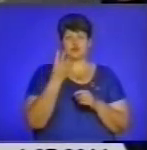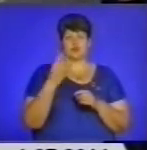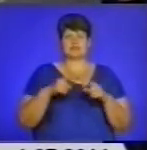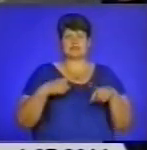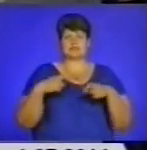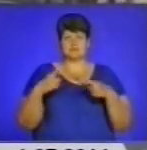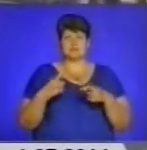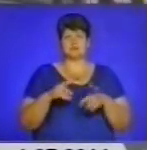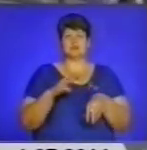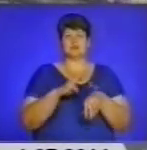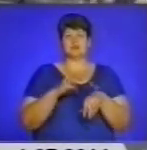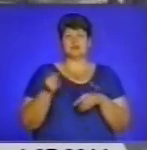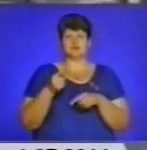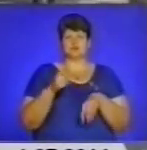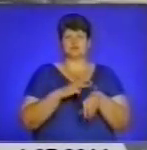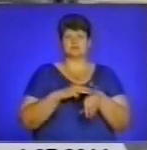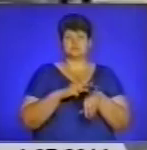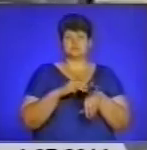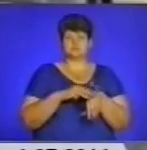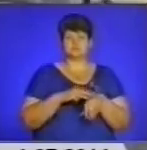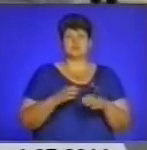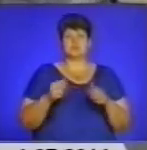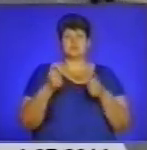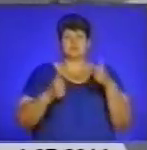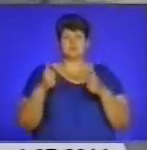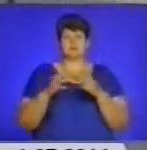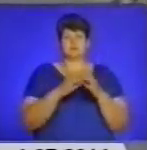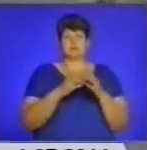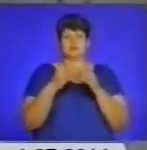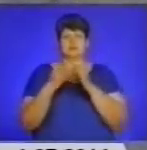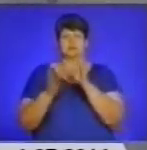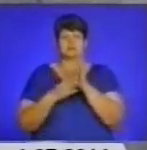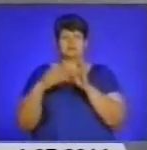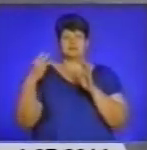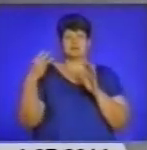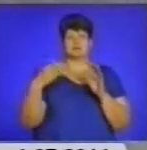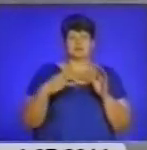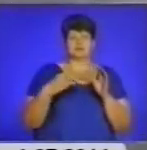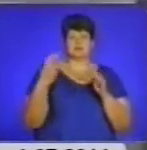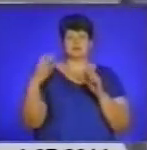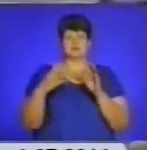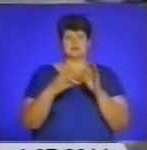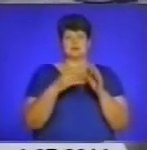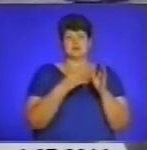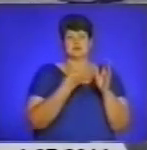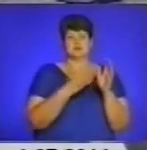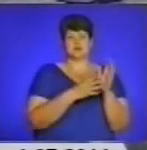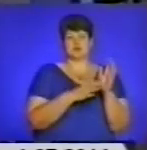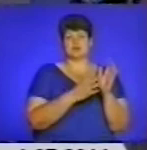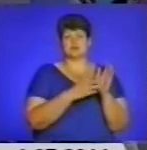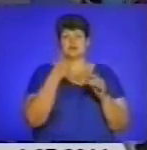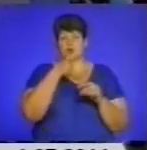тернопільські правоохоронці. Мілістер змагалися у групах 19-29 років та 30-49 років. Бігунів, котрі